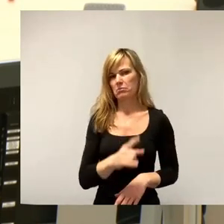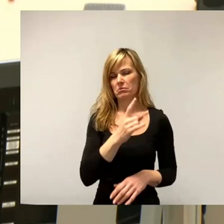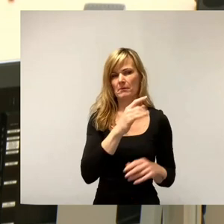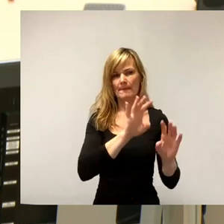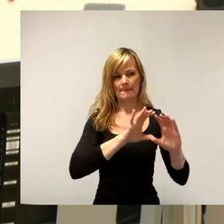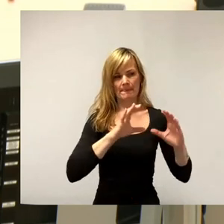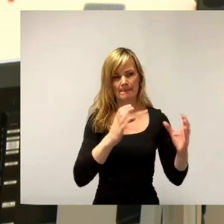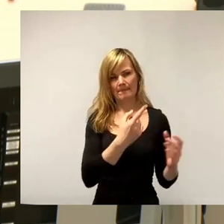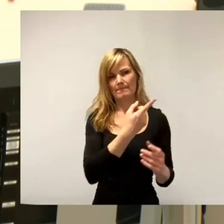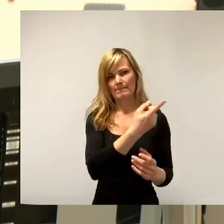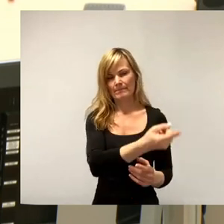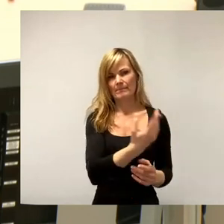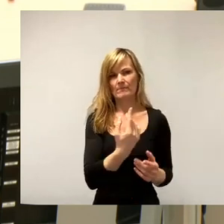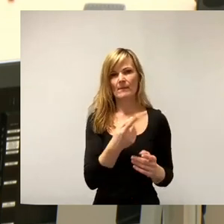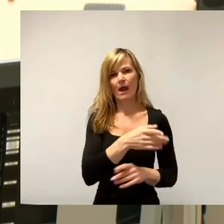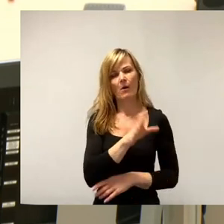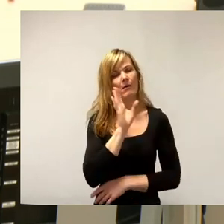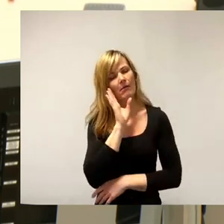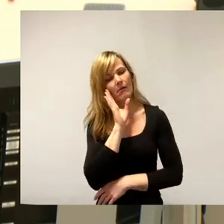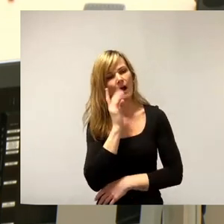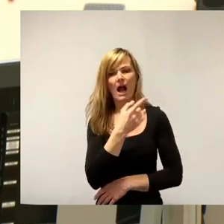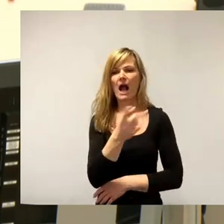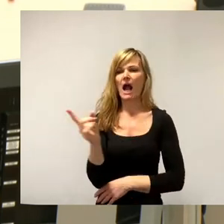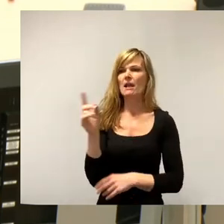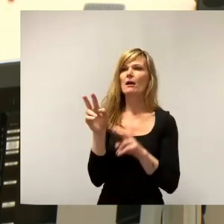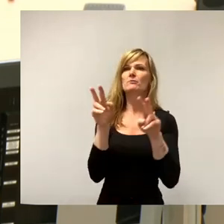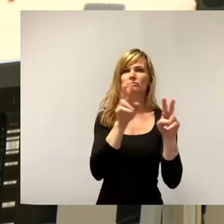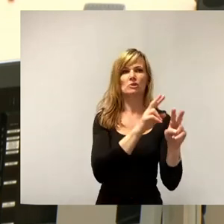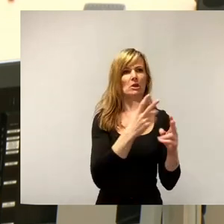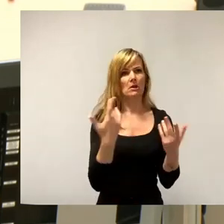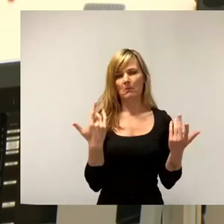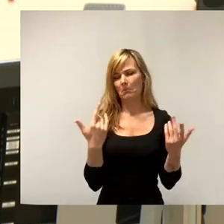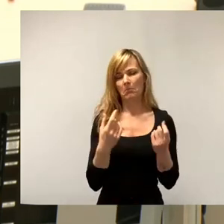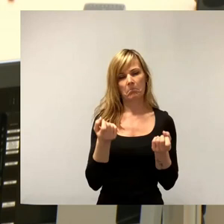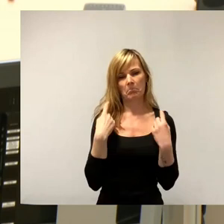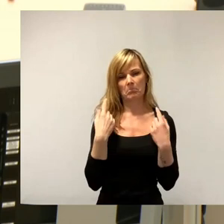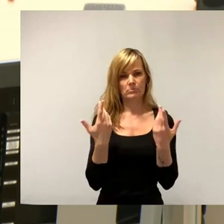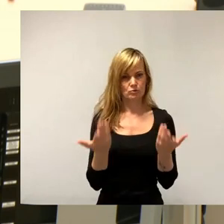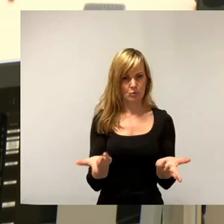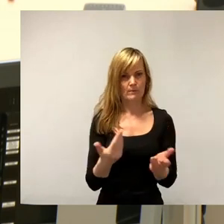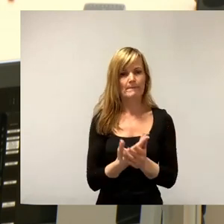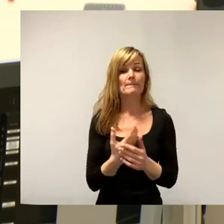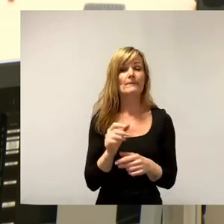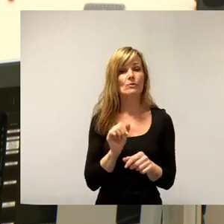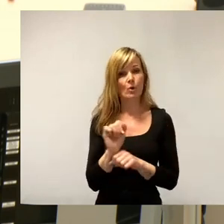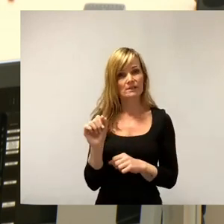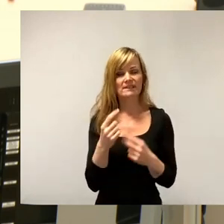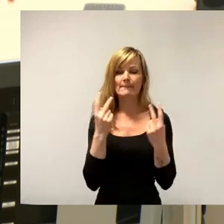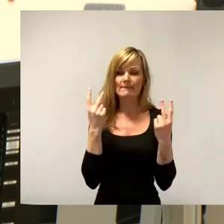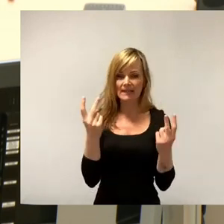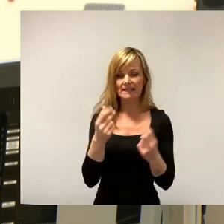angemessenen Tiefschlaf. Aber trotzdem ist es einfach jetzt auch mal wichtig, hier auf den Punkt hinzuweisen,